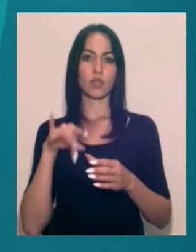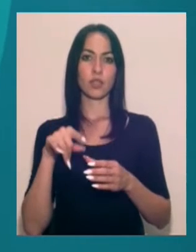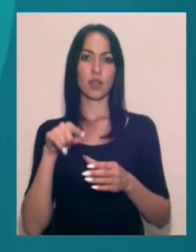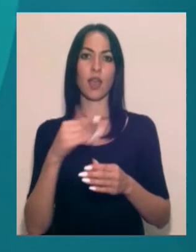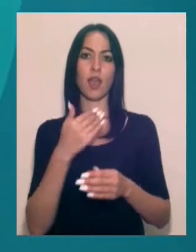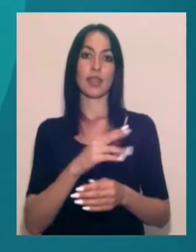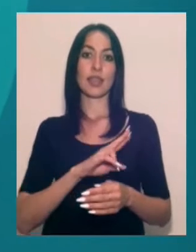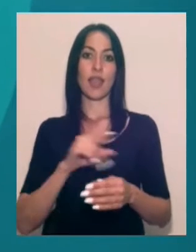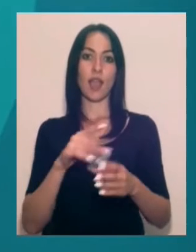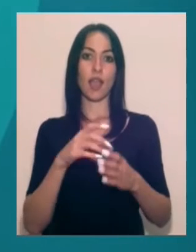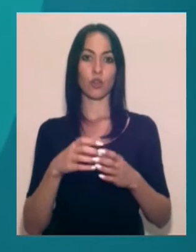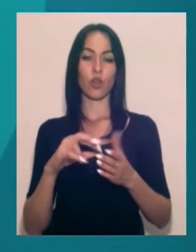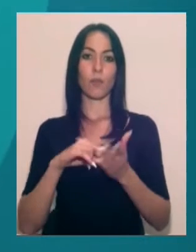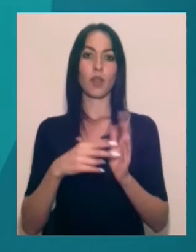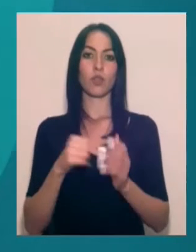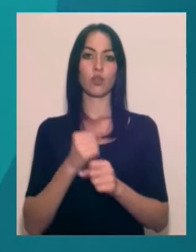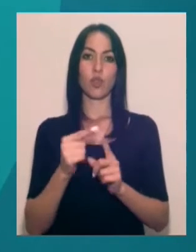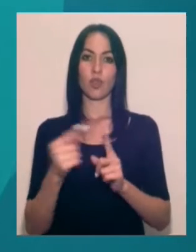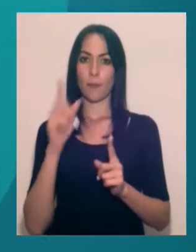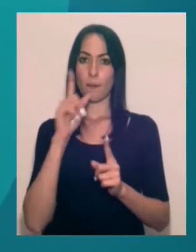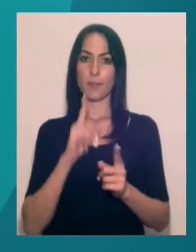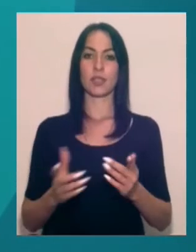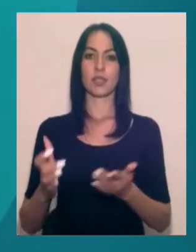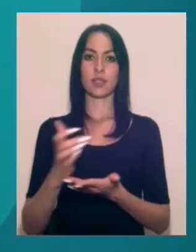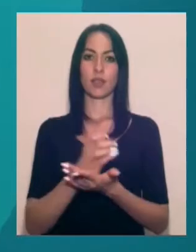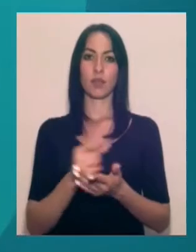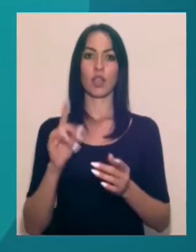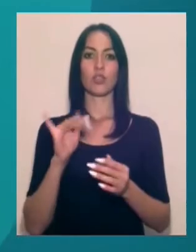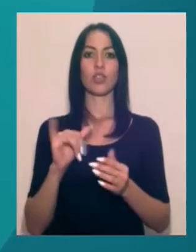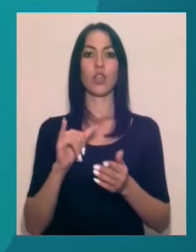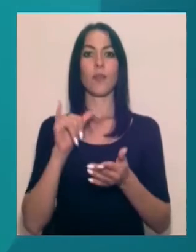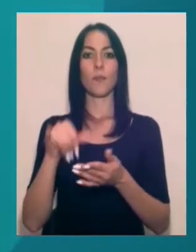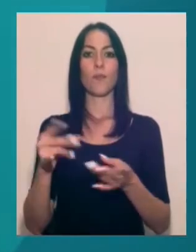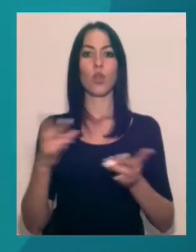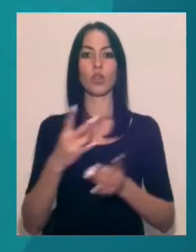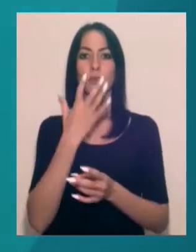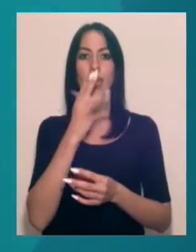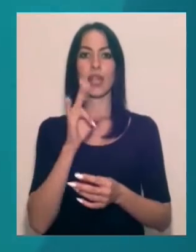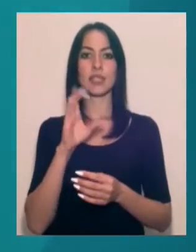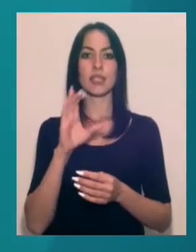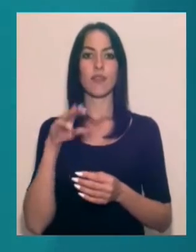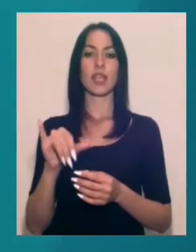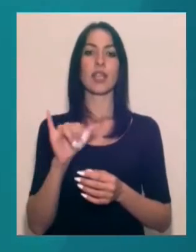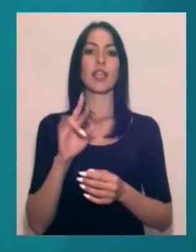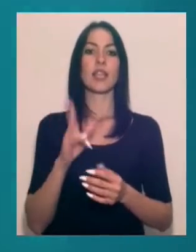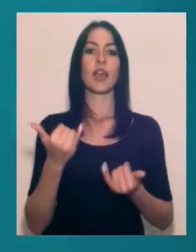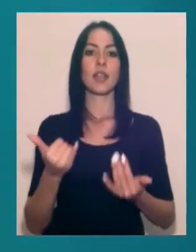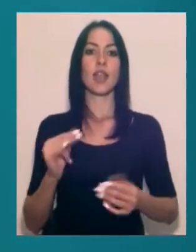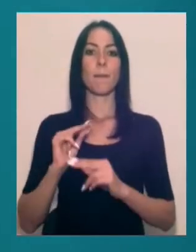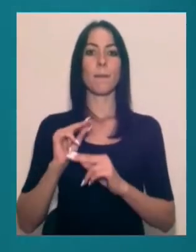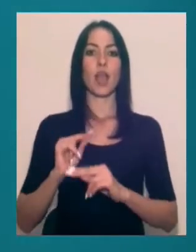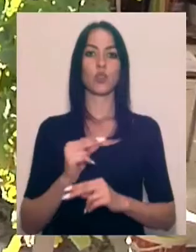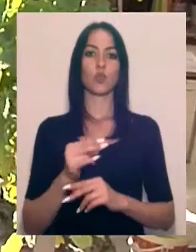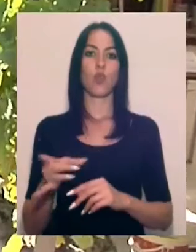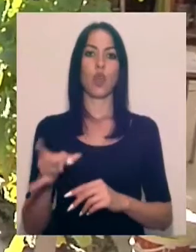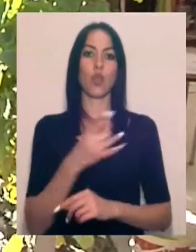планують це зробити протягом місяця. Те, чого потрібне киснева станція у Любашівці та як зараз працює районна лікарня, розкаже Христина